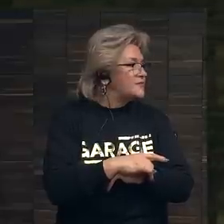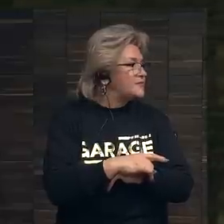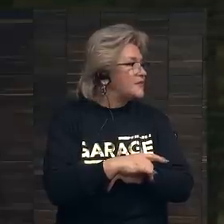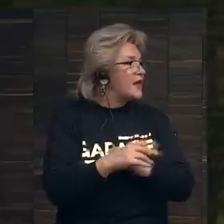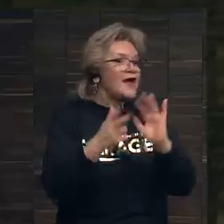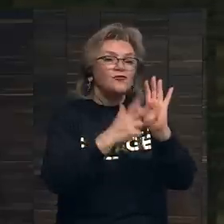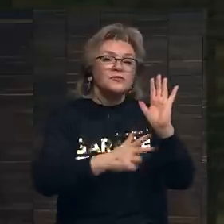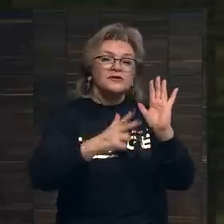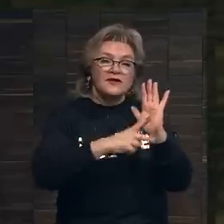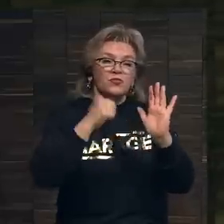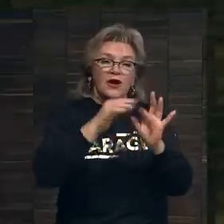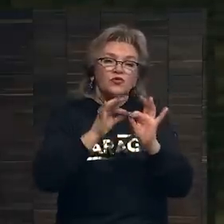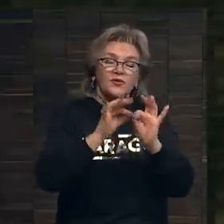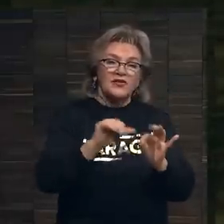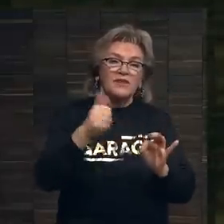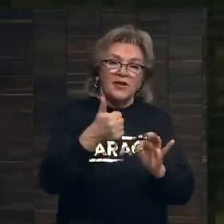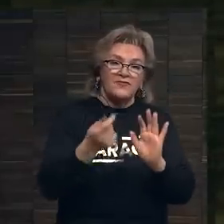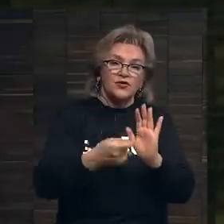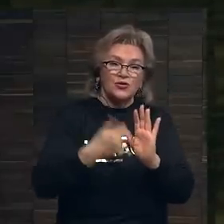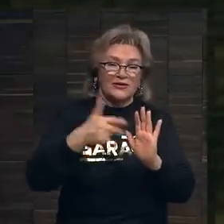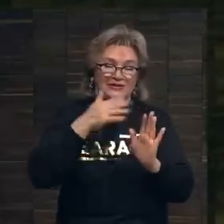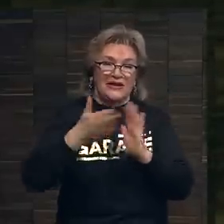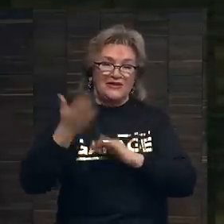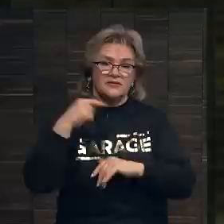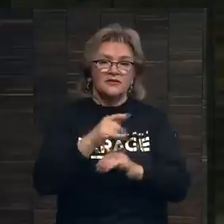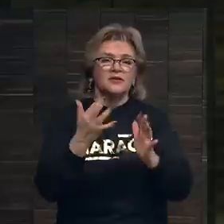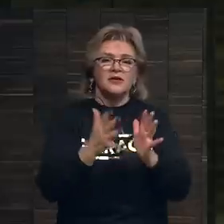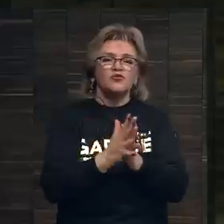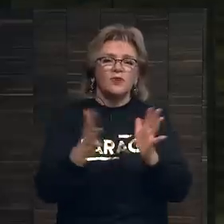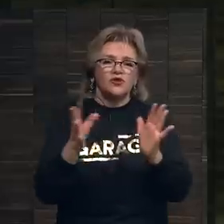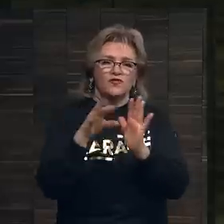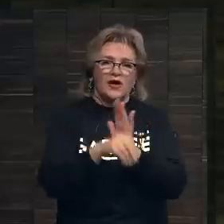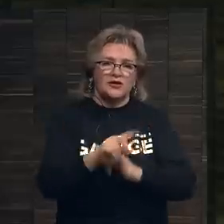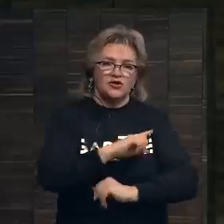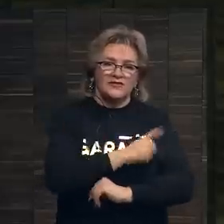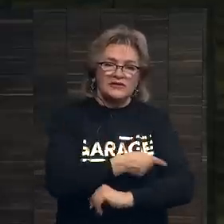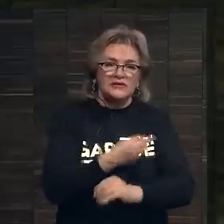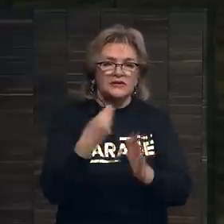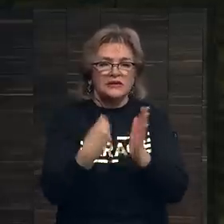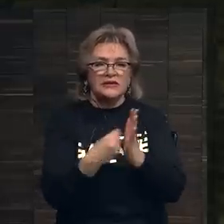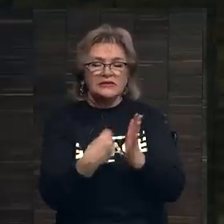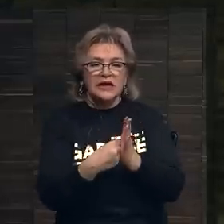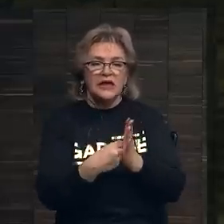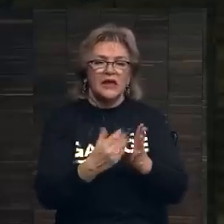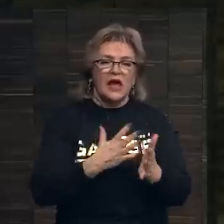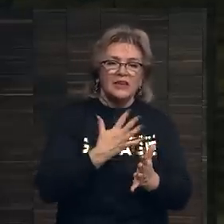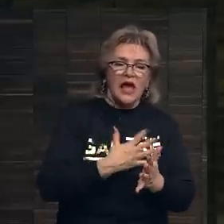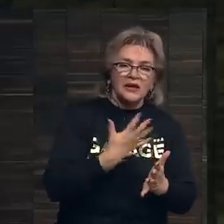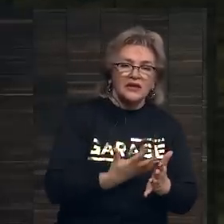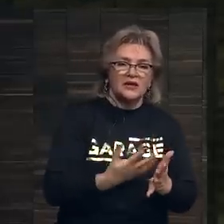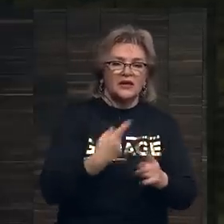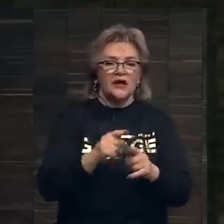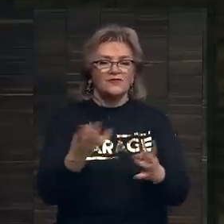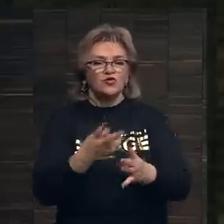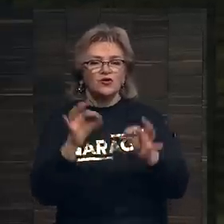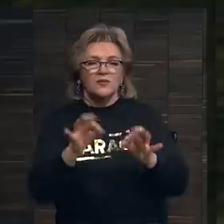88-м году провели первый аукцион 30 лет назад, но это требует большого количества сил, денег, энергии, для этого